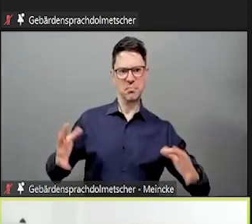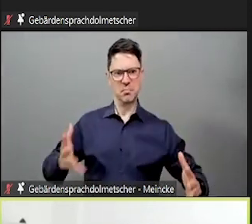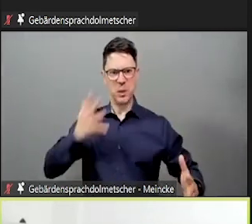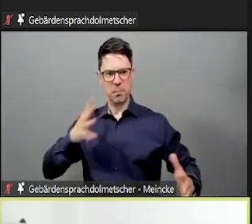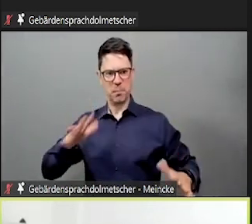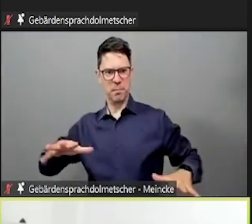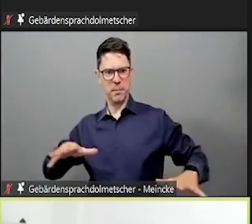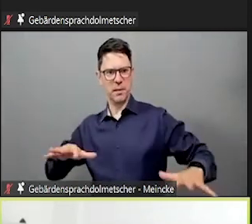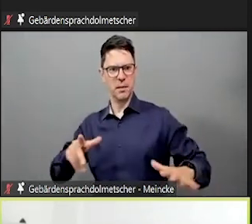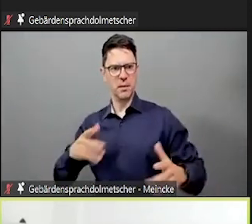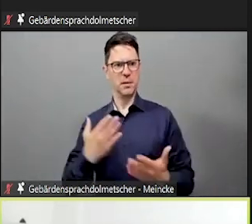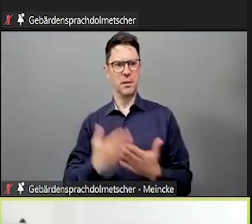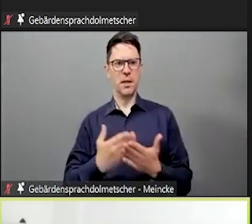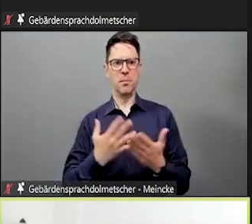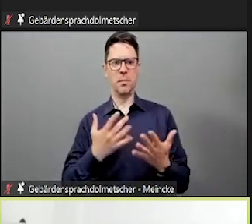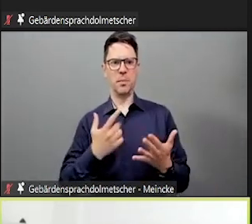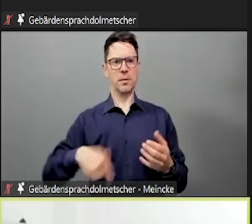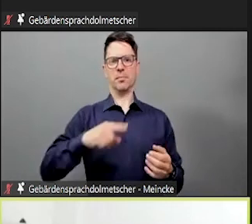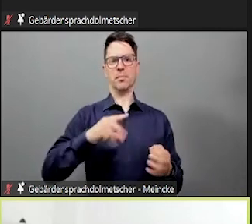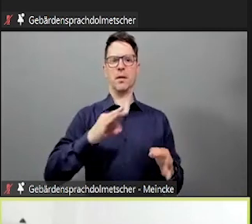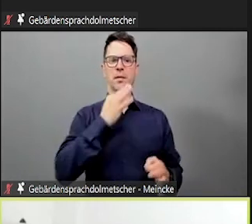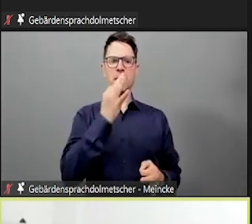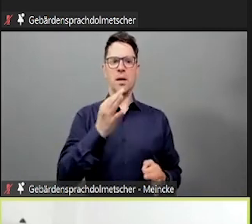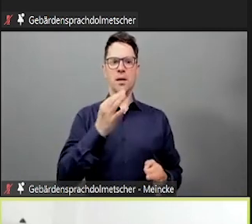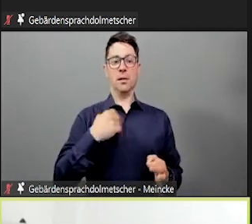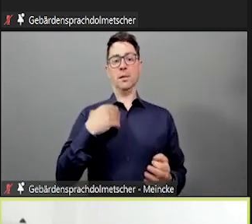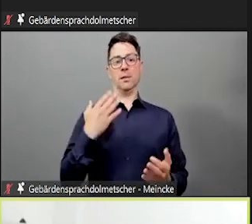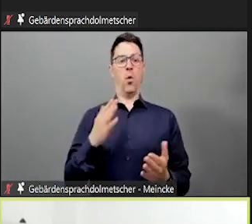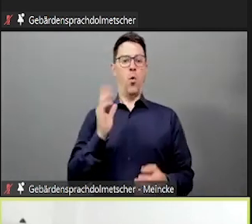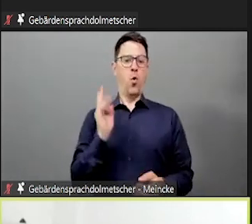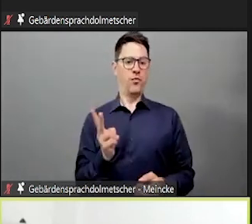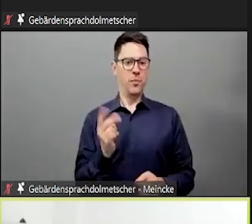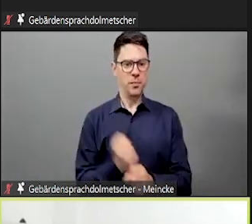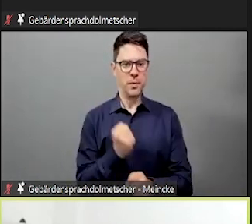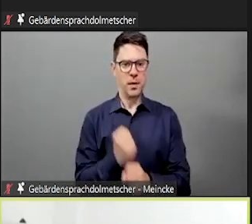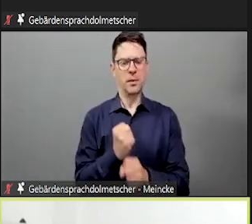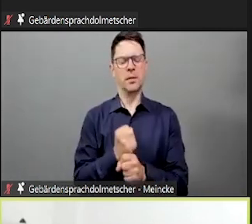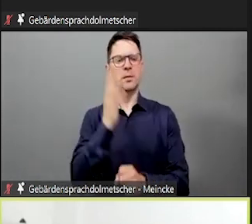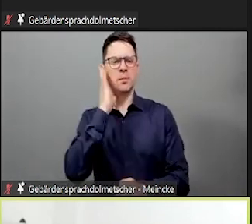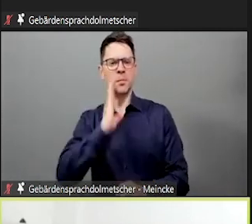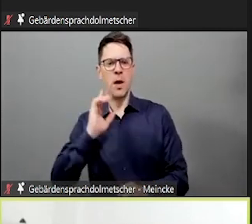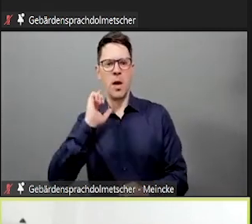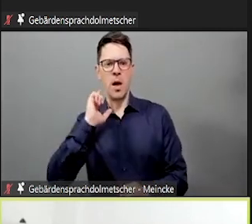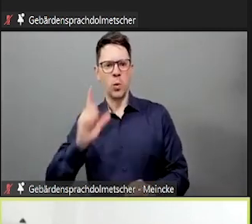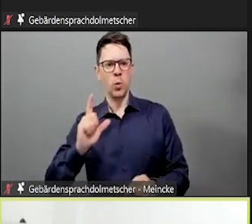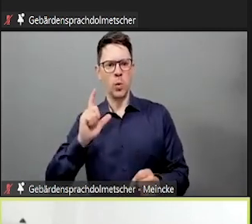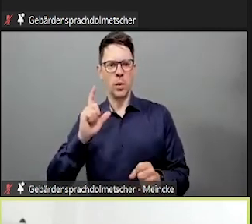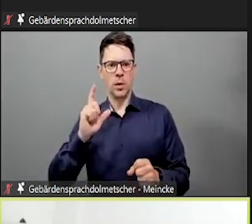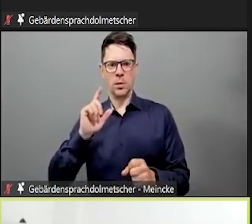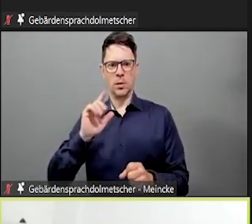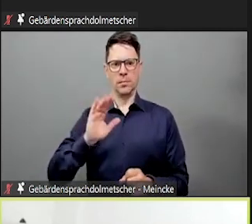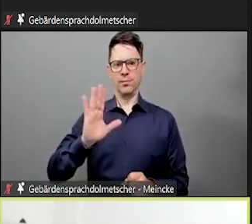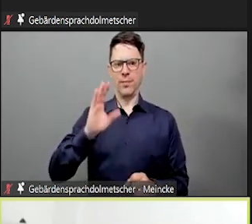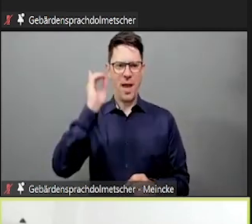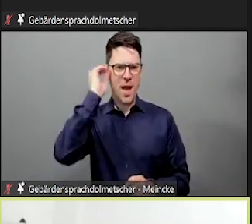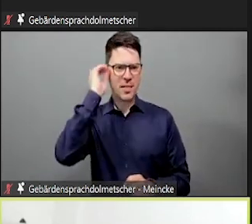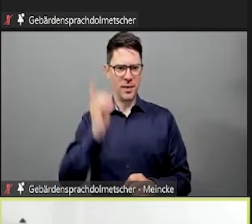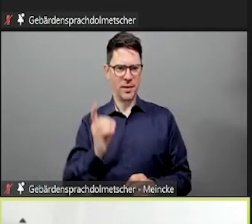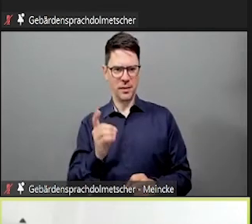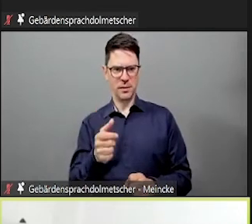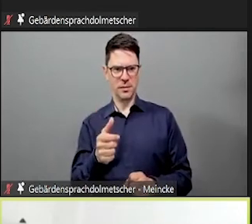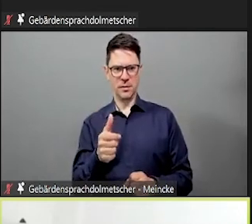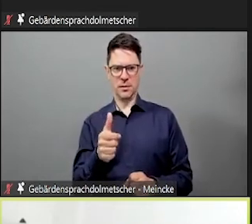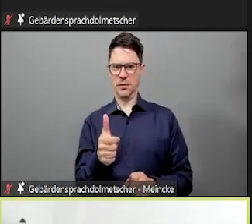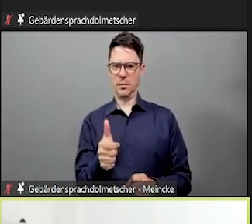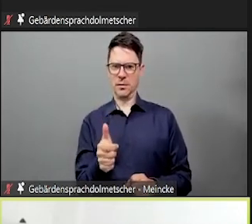machen das auch fast immer alle. Jetzt kann man beim Handy-Startbildschirm, das wissen Sie ja auch, durchaus auch vorher, sein Startbildschirm ein bisschen aufräumen, wenn